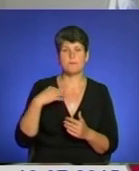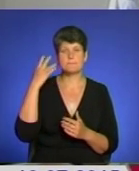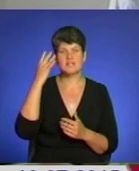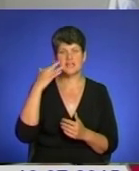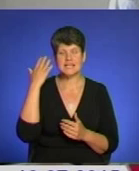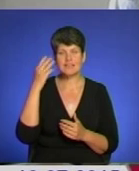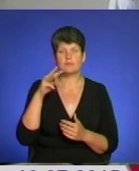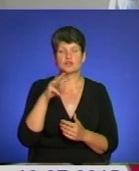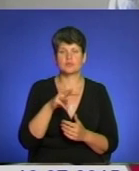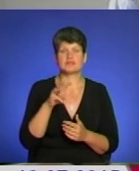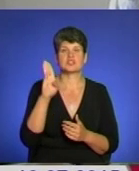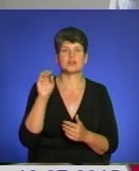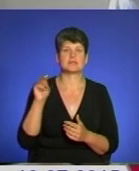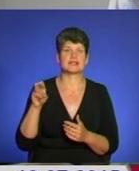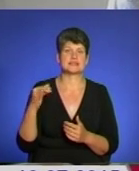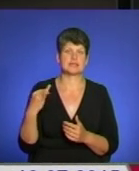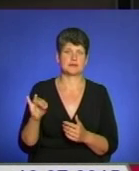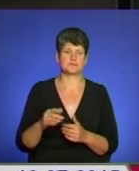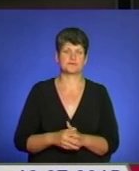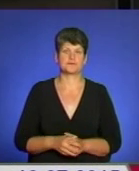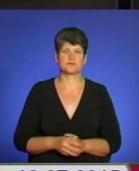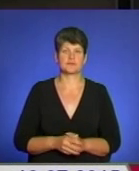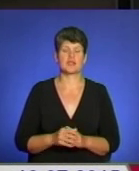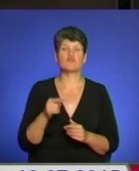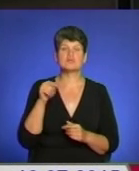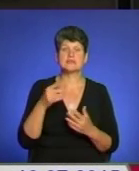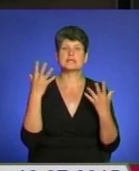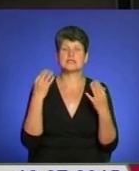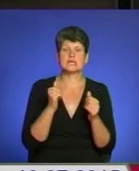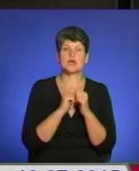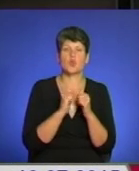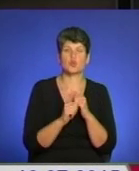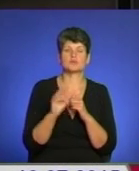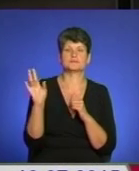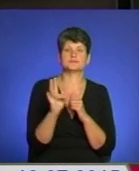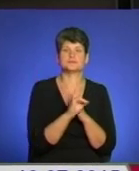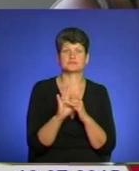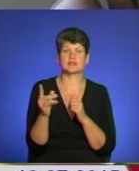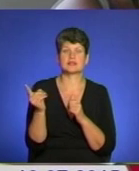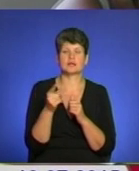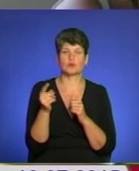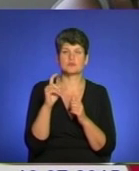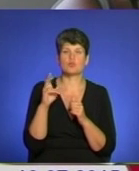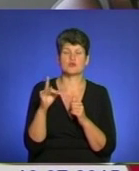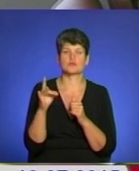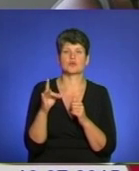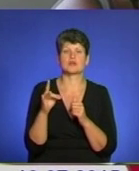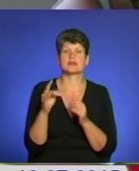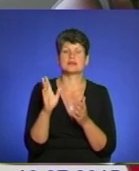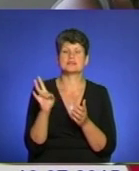часу і митрополит Андрей Шептицький. У ці дні на кожній парафії Тернопільськозборівської археєпархії